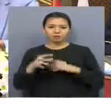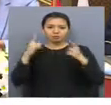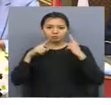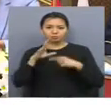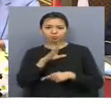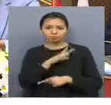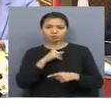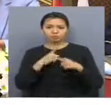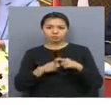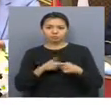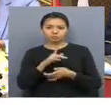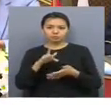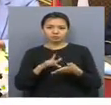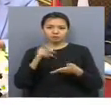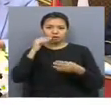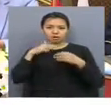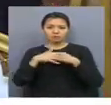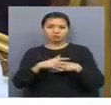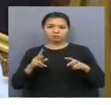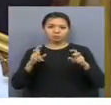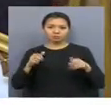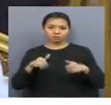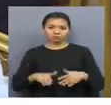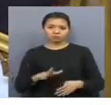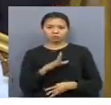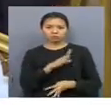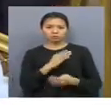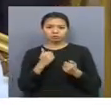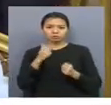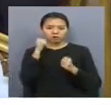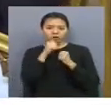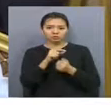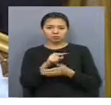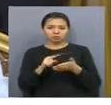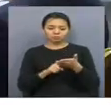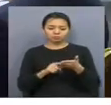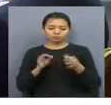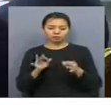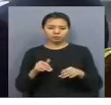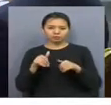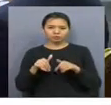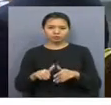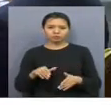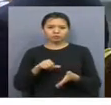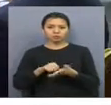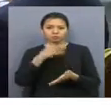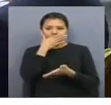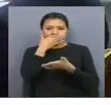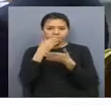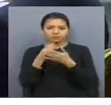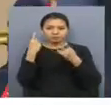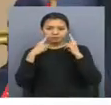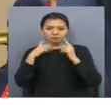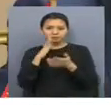Сонымен қатар бірінғай орталыға азия брендің құруды шешті. Әрбір тараптың бұл мәселеде онтайлы шешімтабуға қатысты өз идеялары бар.